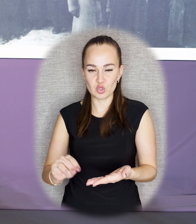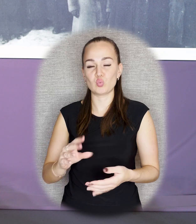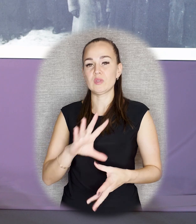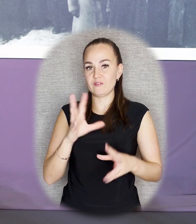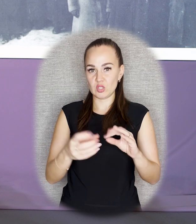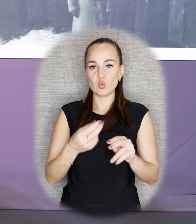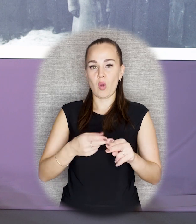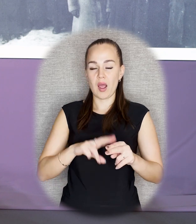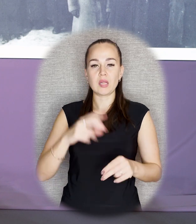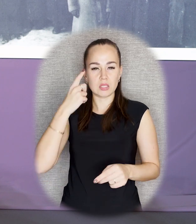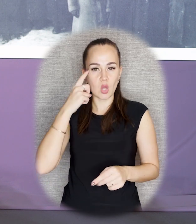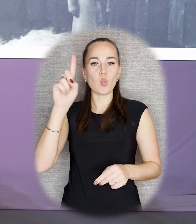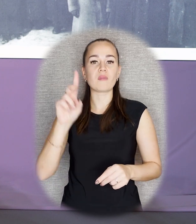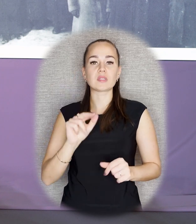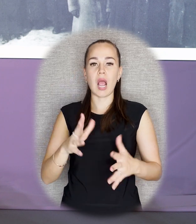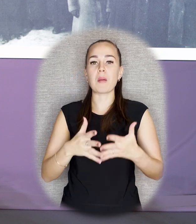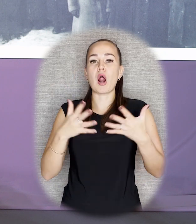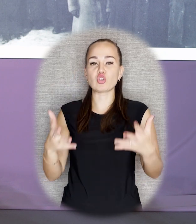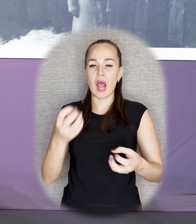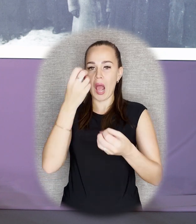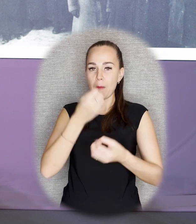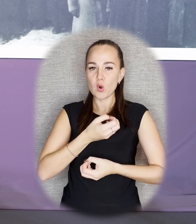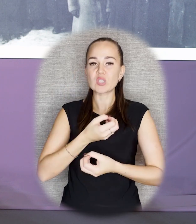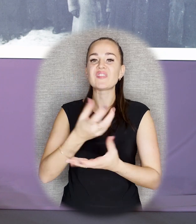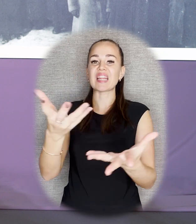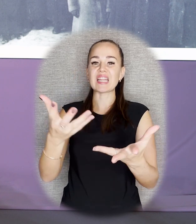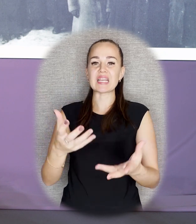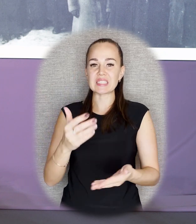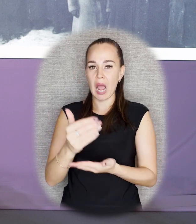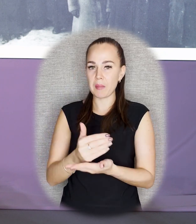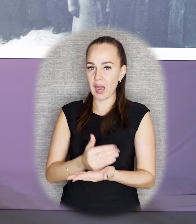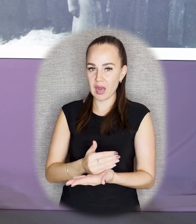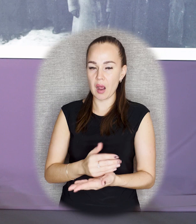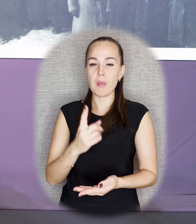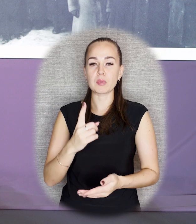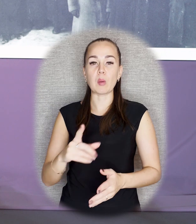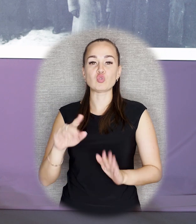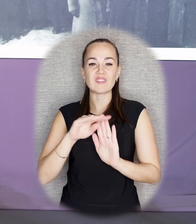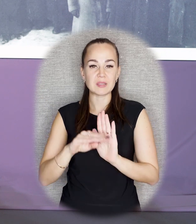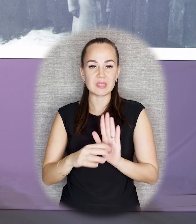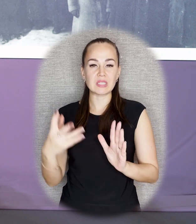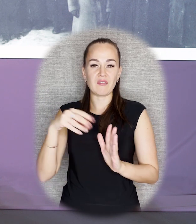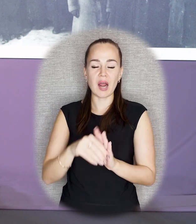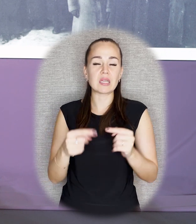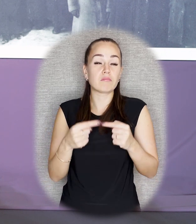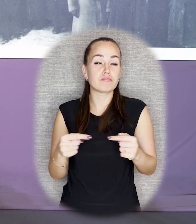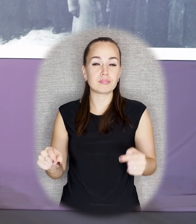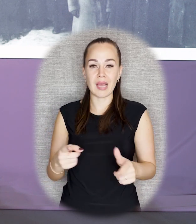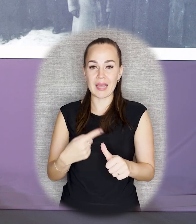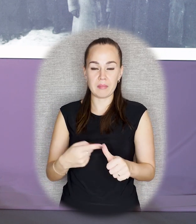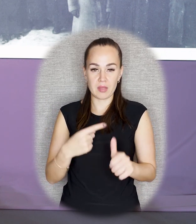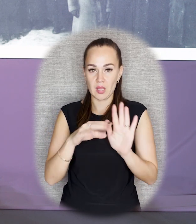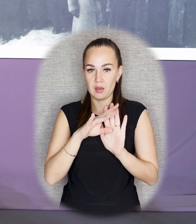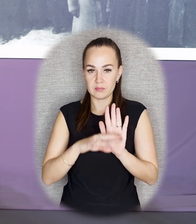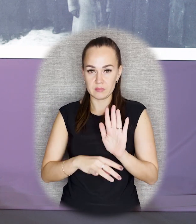все это действительно задумывалось как такая большая процедилистская программа. Потому что в список входили самые разные имена. Понимаю, что там